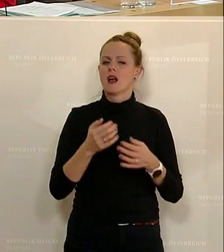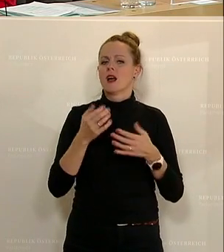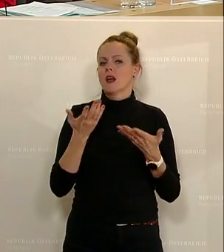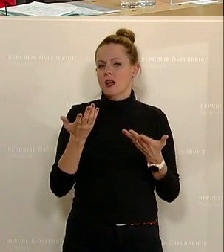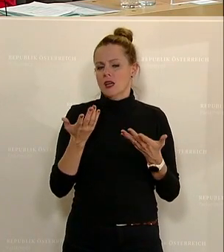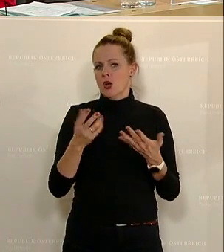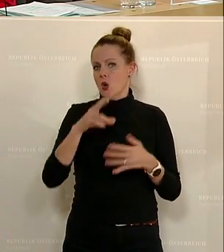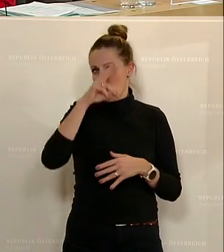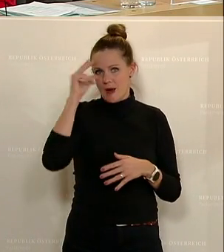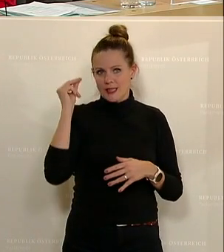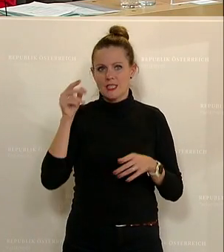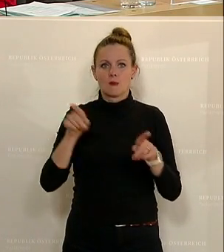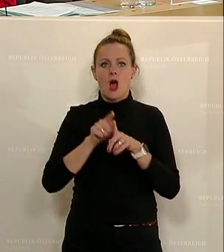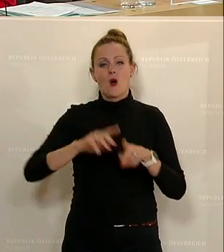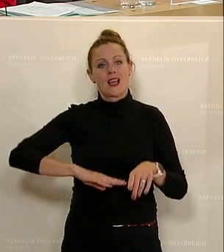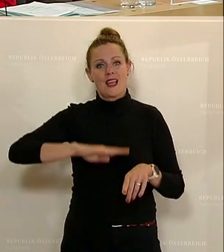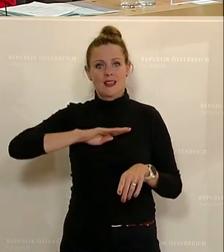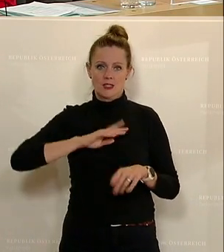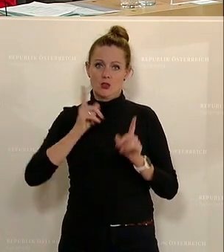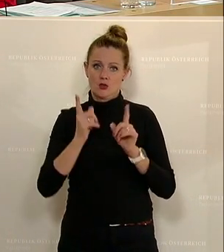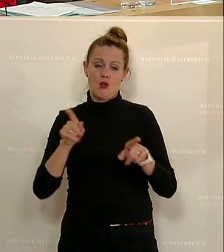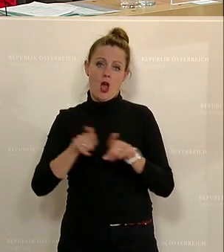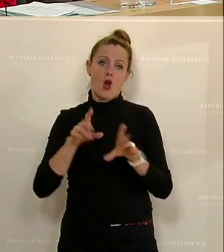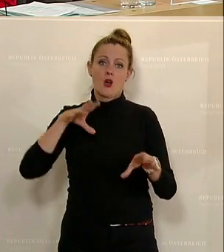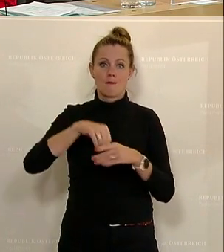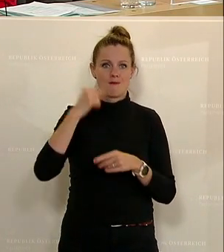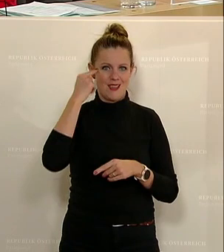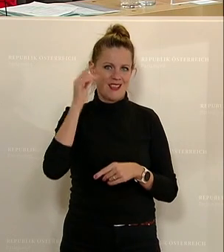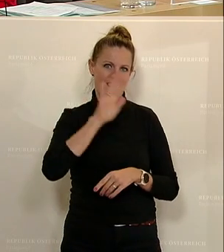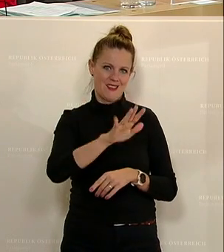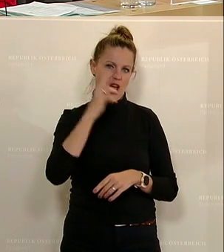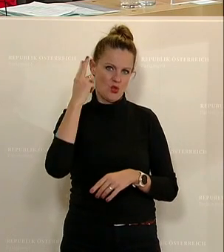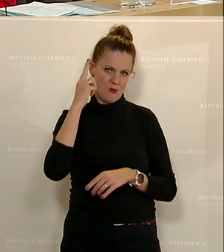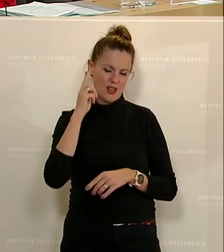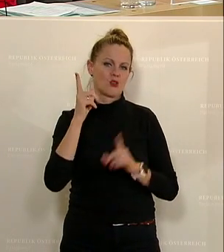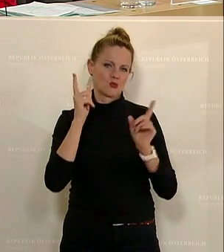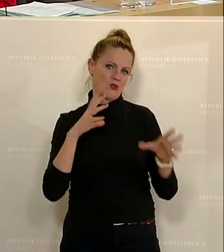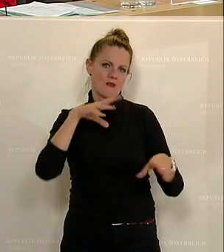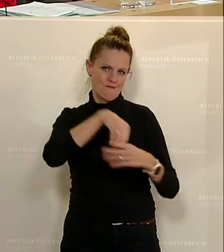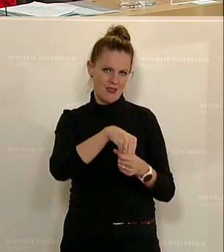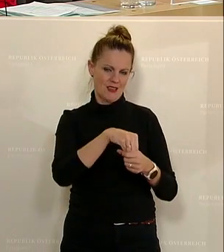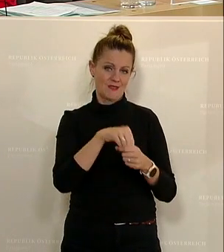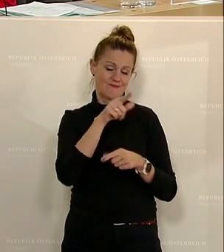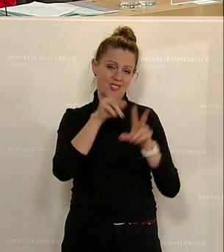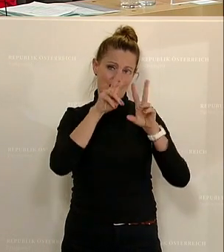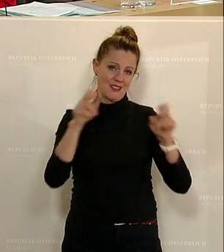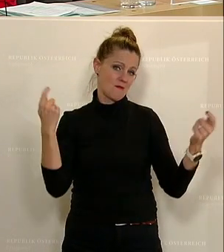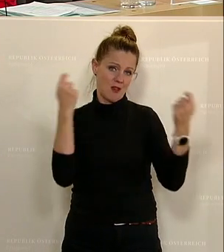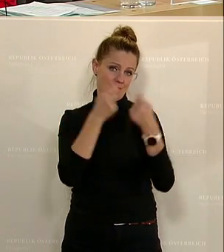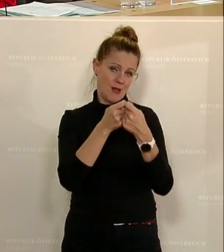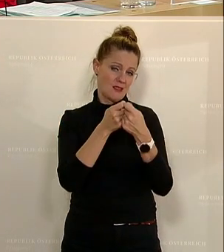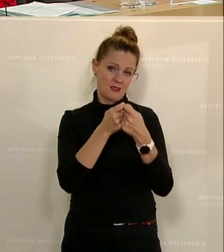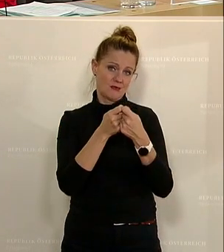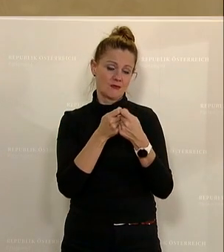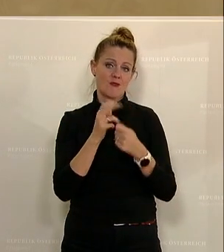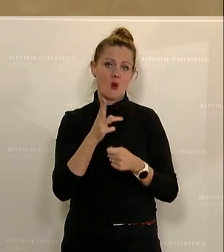Humanismus und Ethik sollten Sie auch mitdenken in Ihren Überlegungen. Weil das ist bestimmt ein Thema, das zu diesem Thema dazugehört. Weil